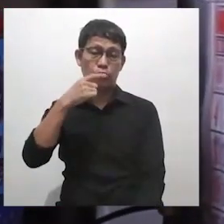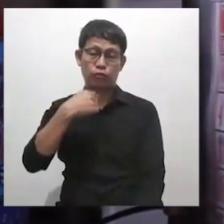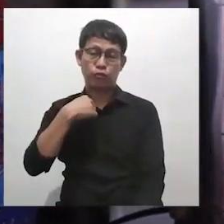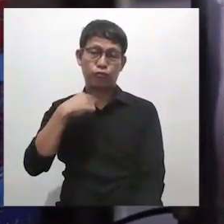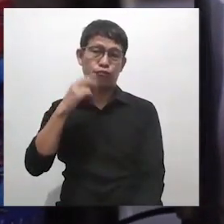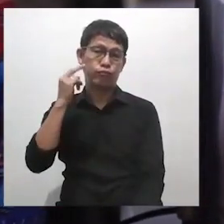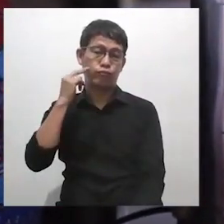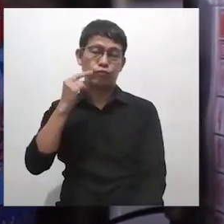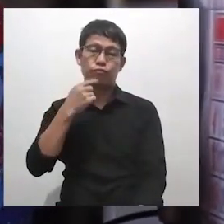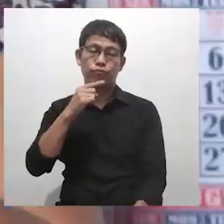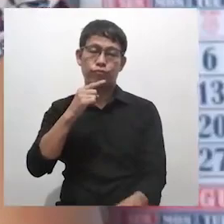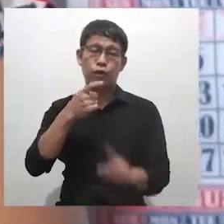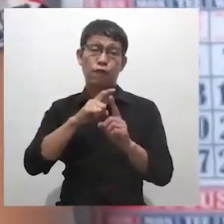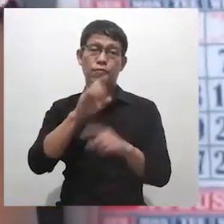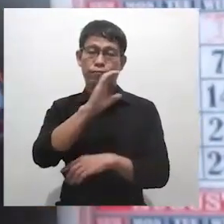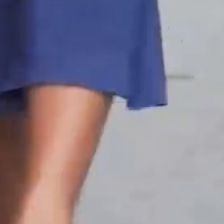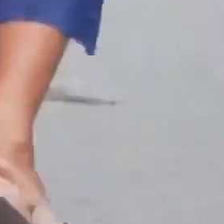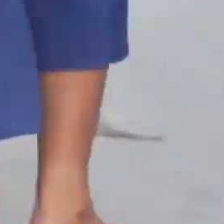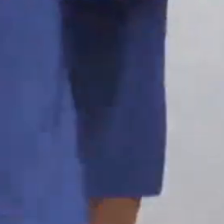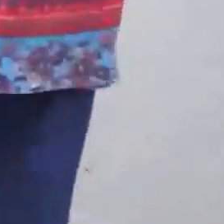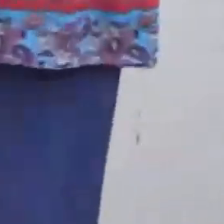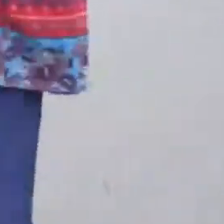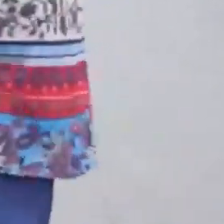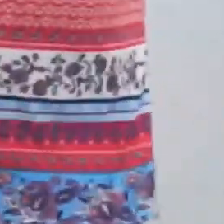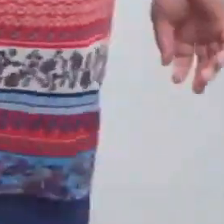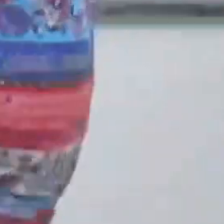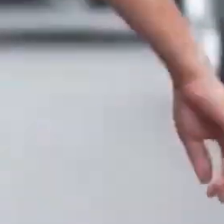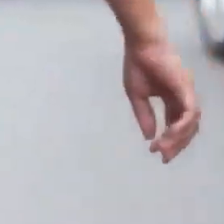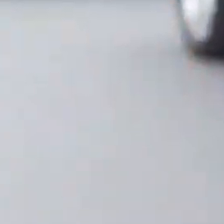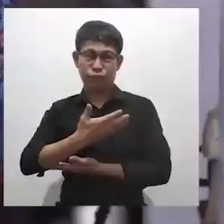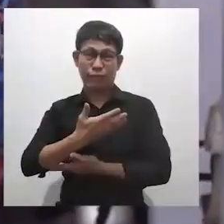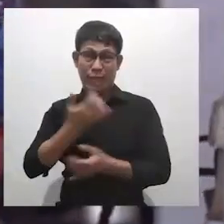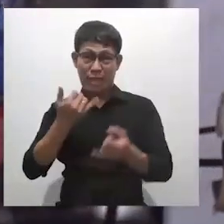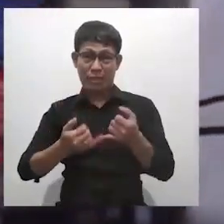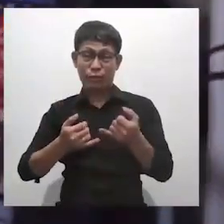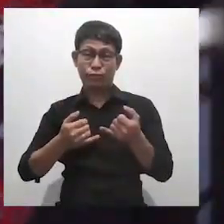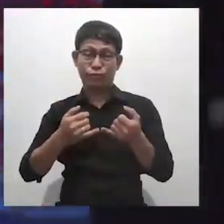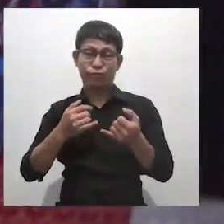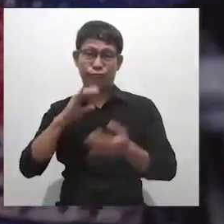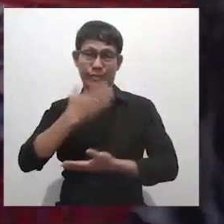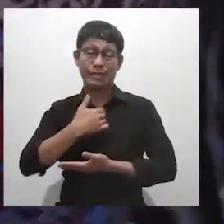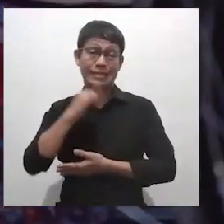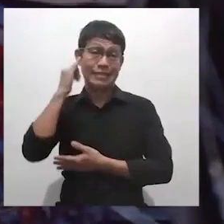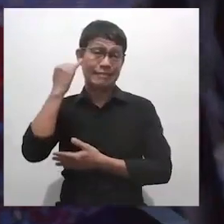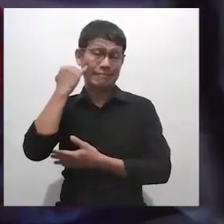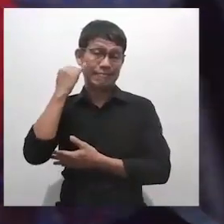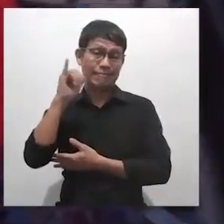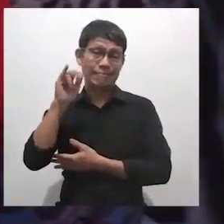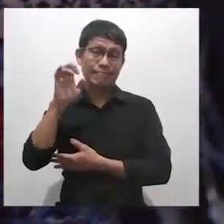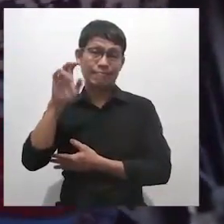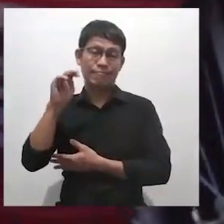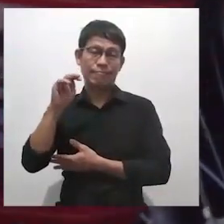Nobeling Sebastian at taga-kalaokan. May apat na anak. At ito po yung bunso, si Jaden.